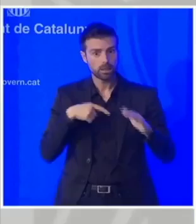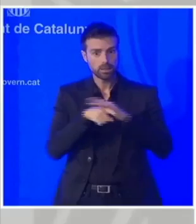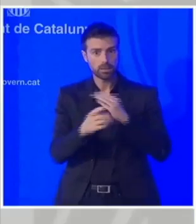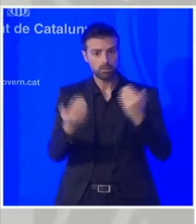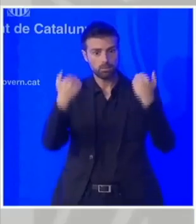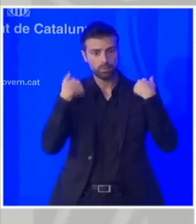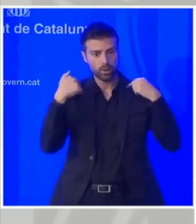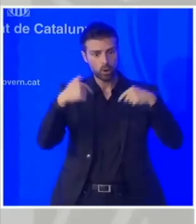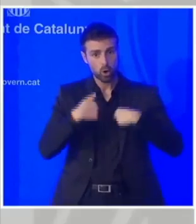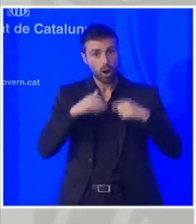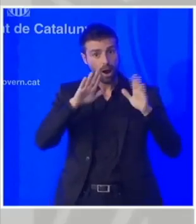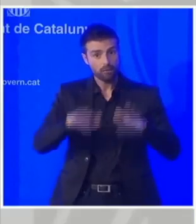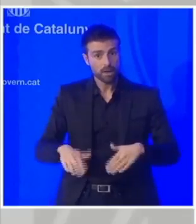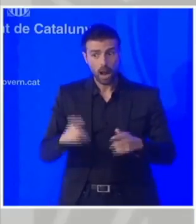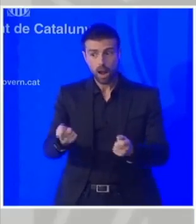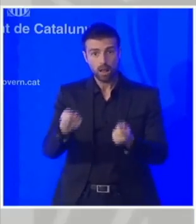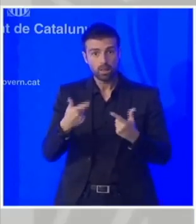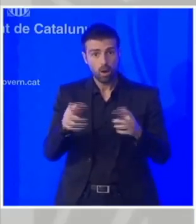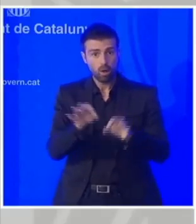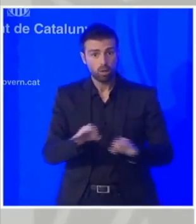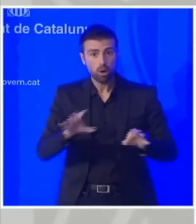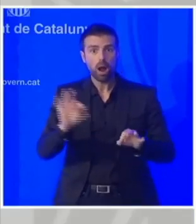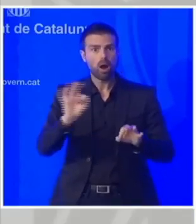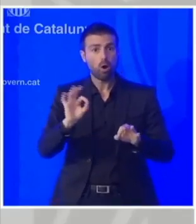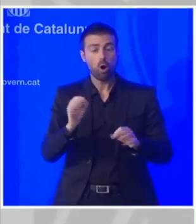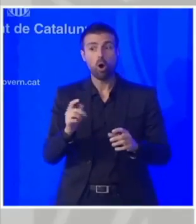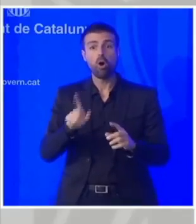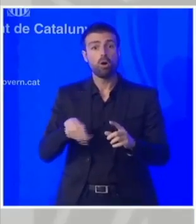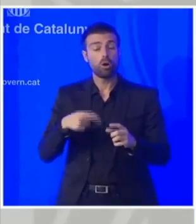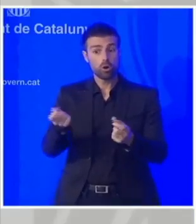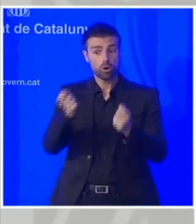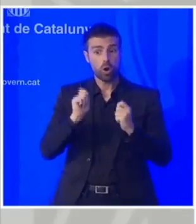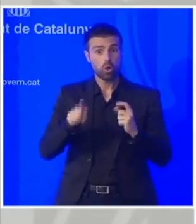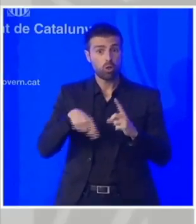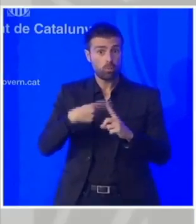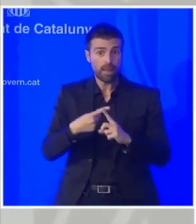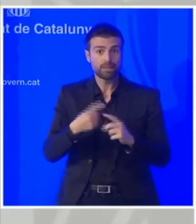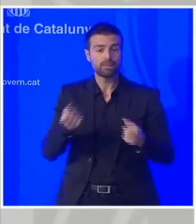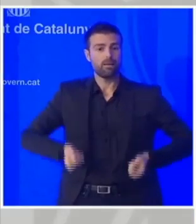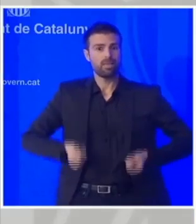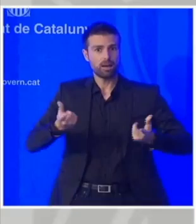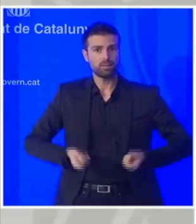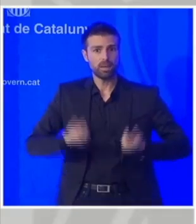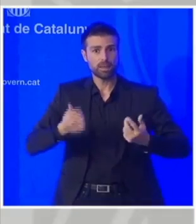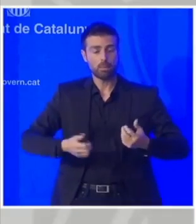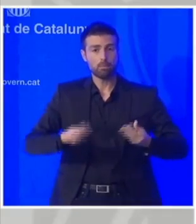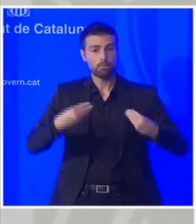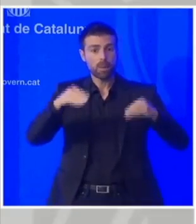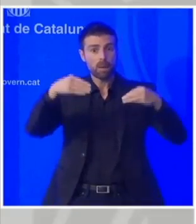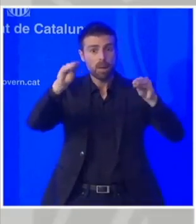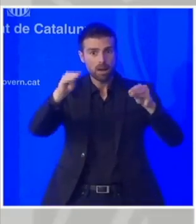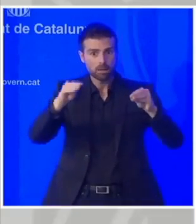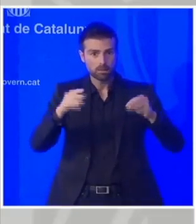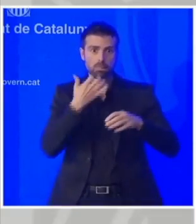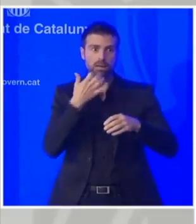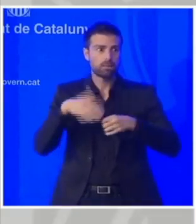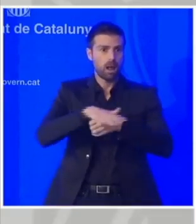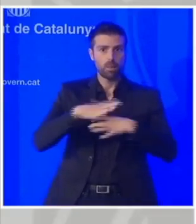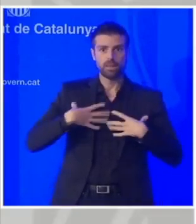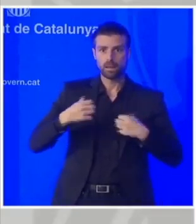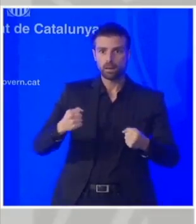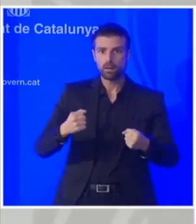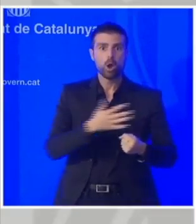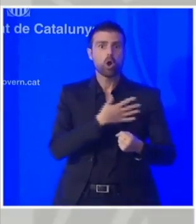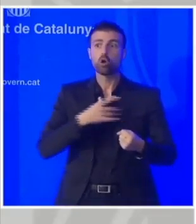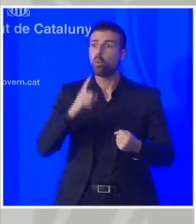apareixent o que et provoquen més despesa degut a la situació sanitària això no ho volem repercutir en més